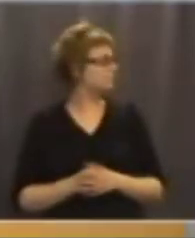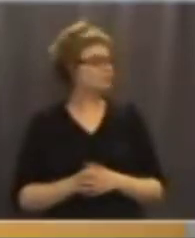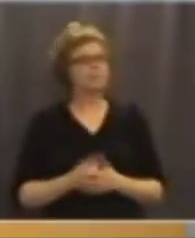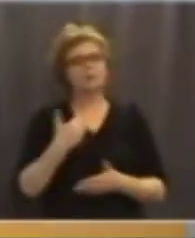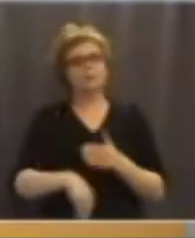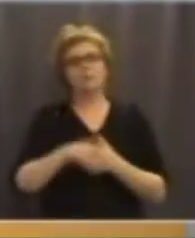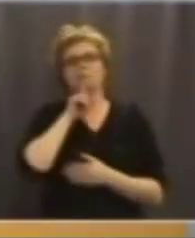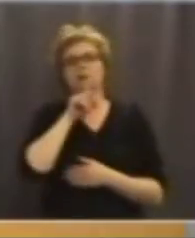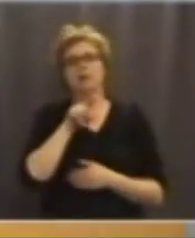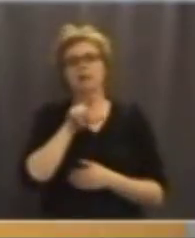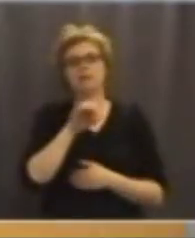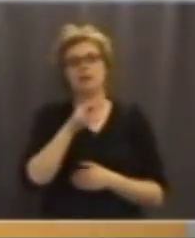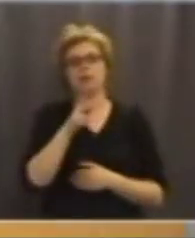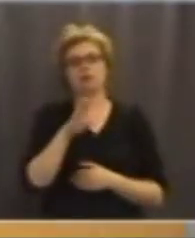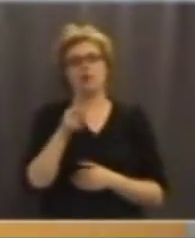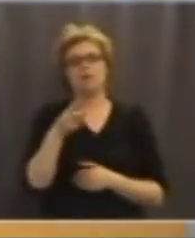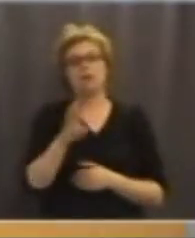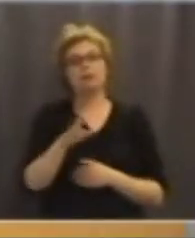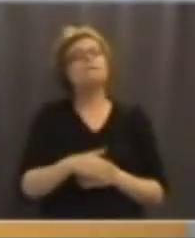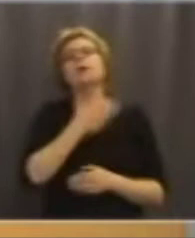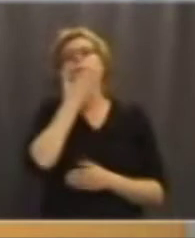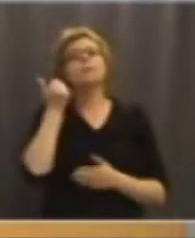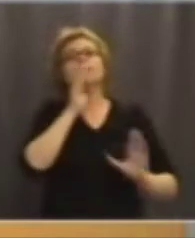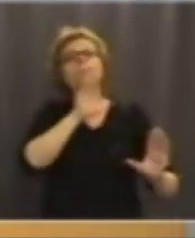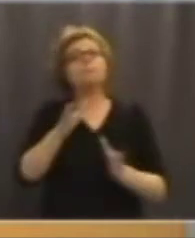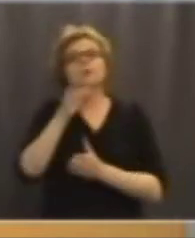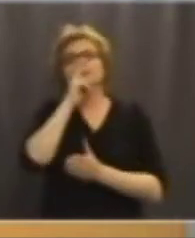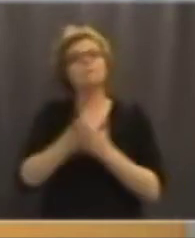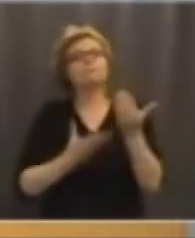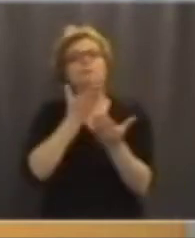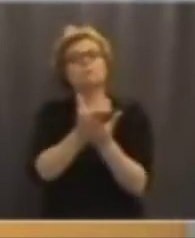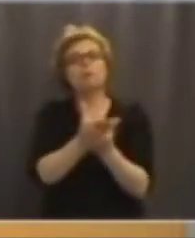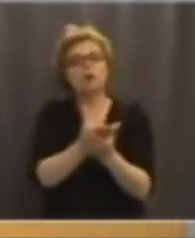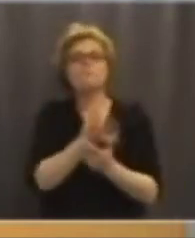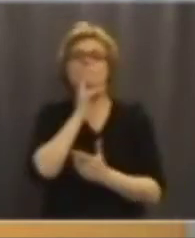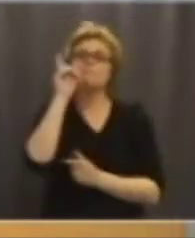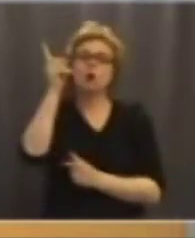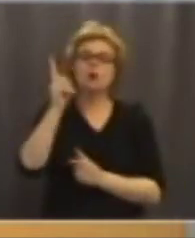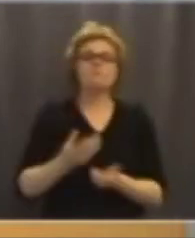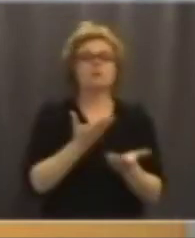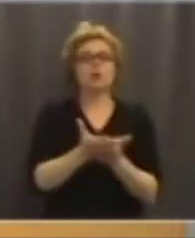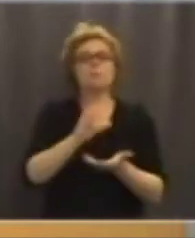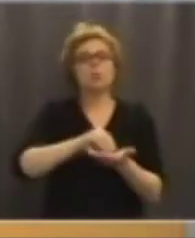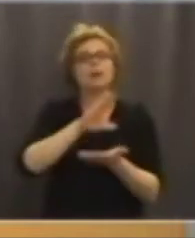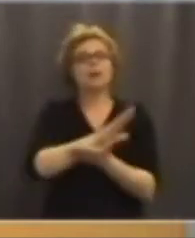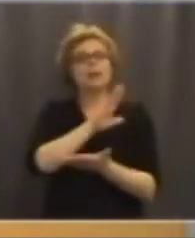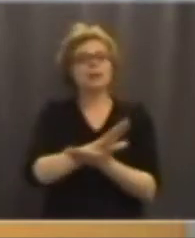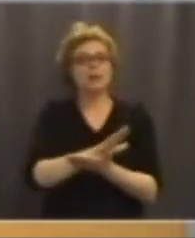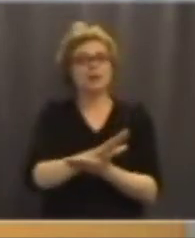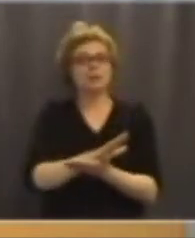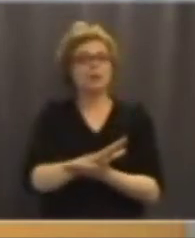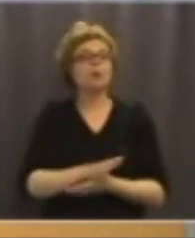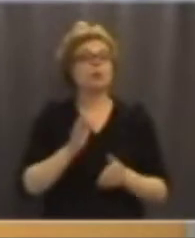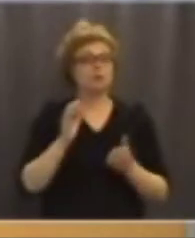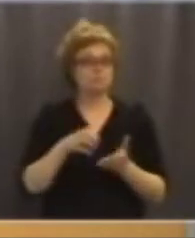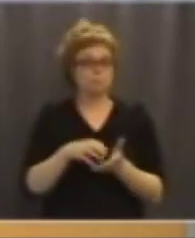Slut reprik, Nils-Erik Davelid. Vi har fortfarande inte sett något förslag. varna för de alla förslag som står i tidningen vore väl hoppligt som fullmäktige att göra det